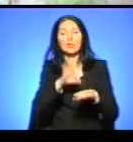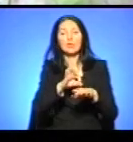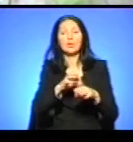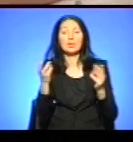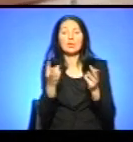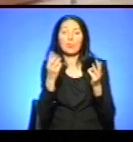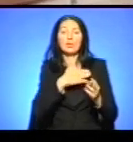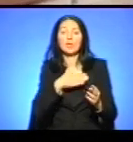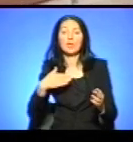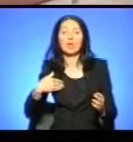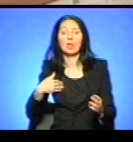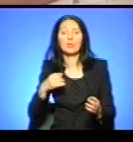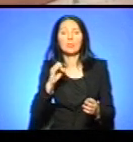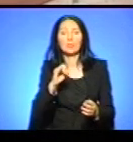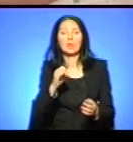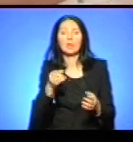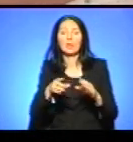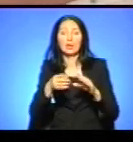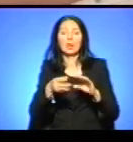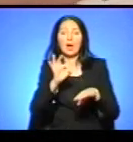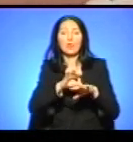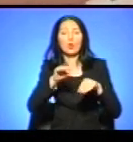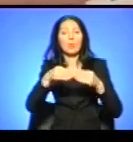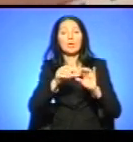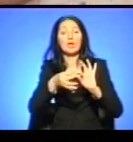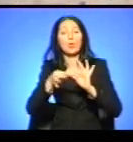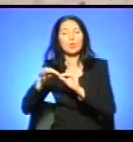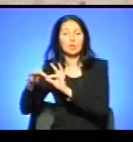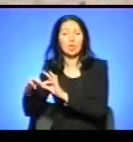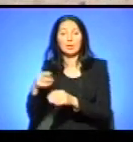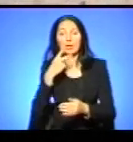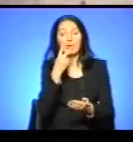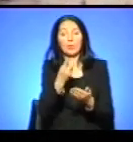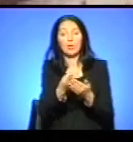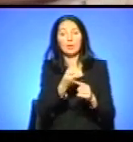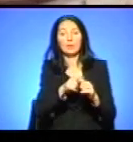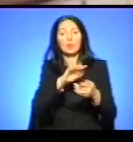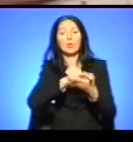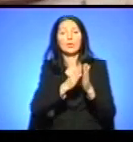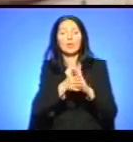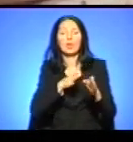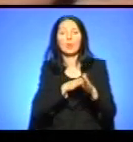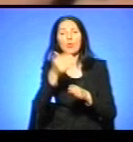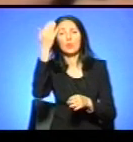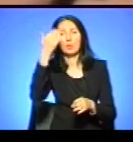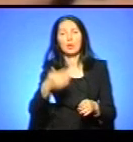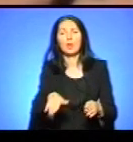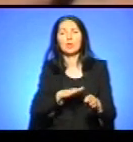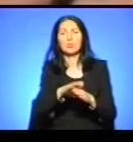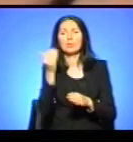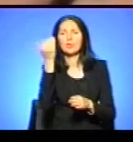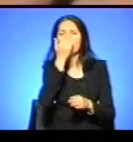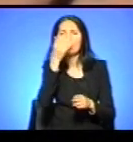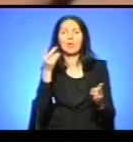запалені лагенів, і хвороба дала ускладнення, і от бачите, якому стані, повний параліч, повна сліпота, потребує